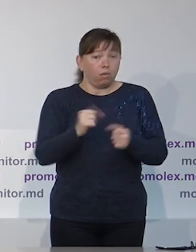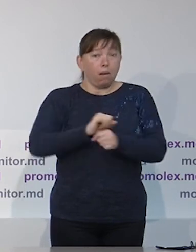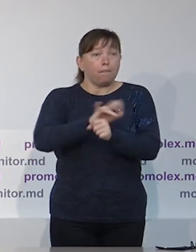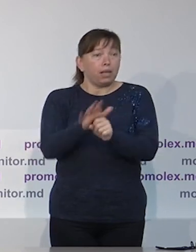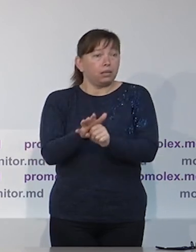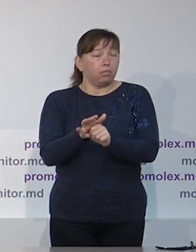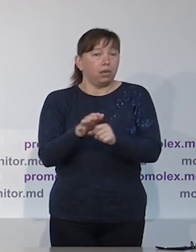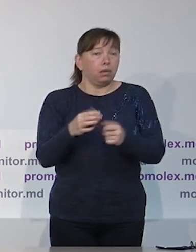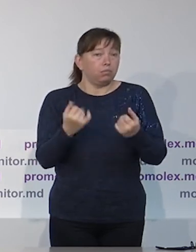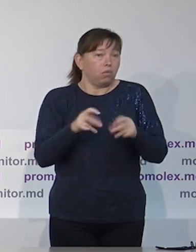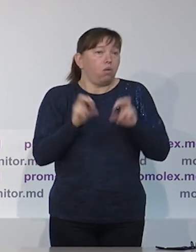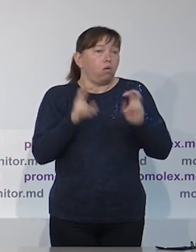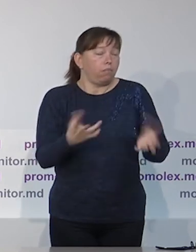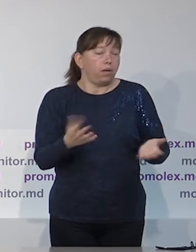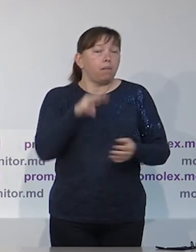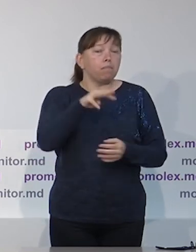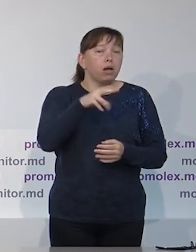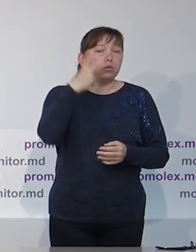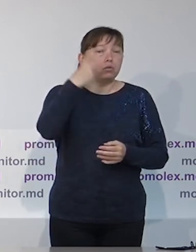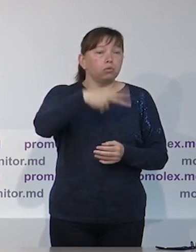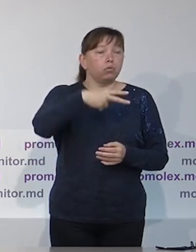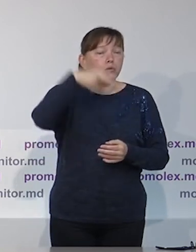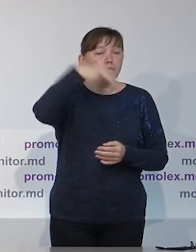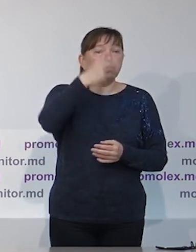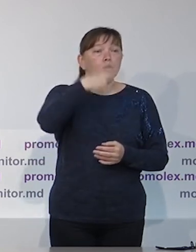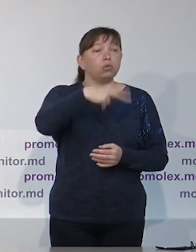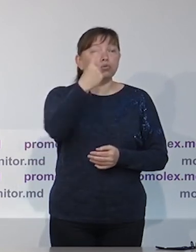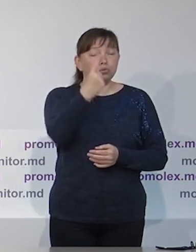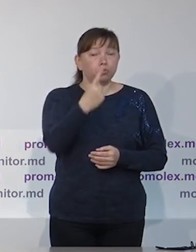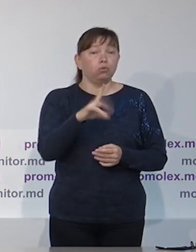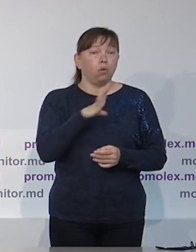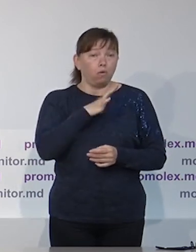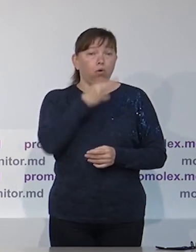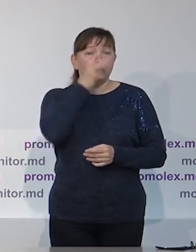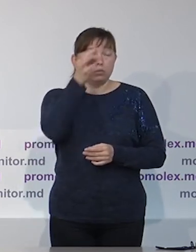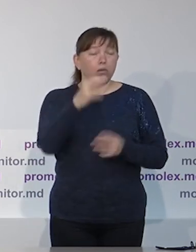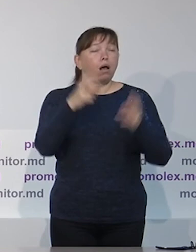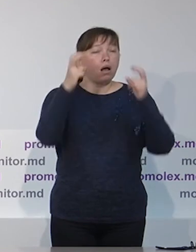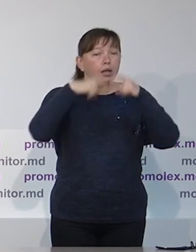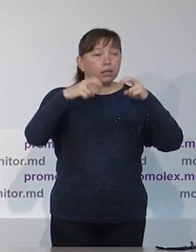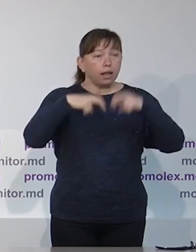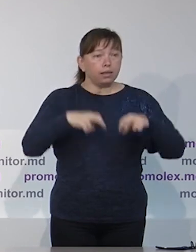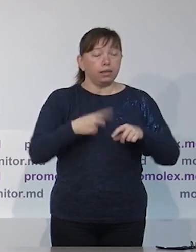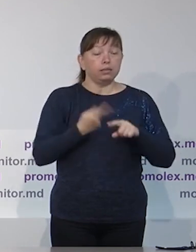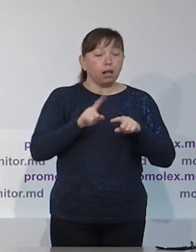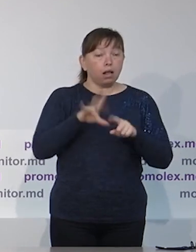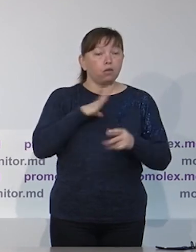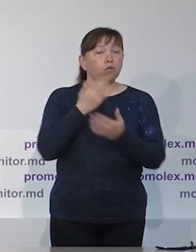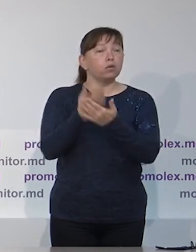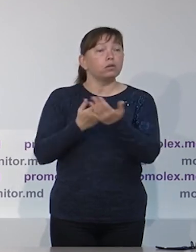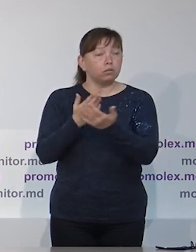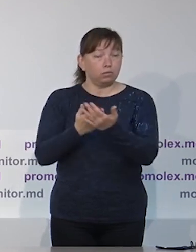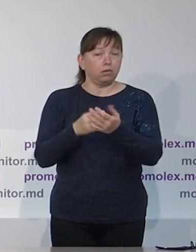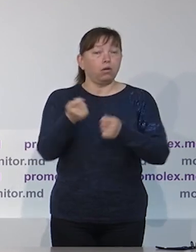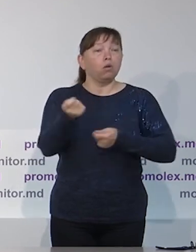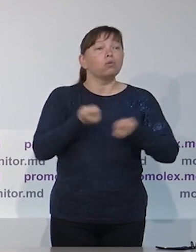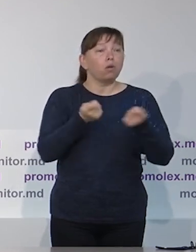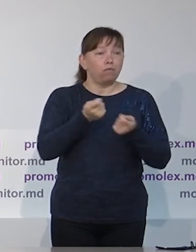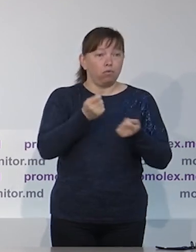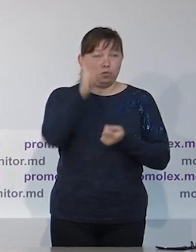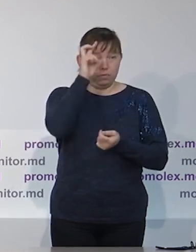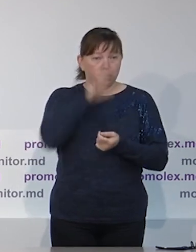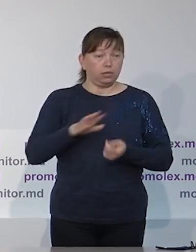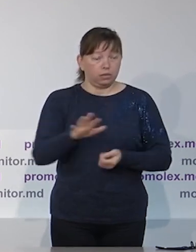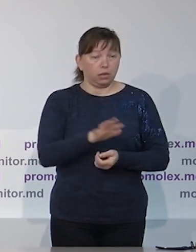парламент внес какие-то изменения по альтернативному сбору